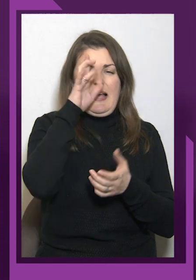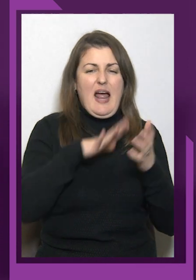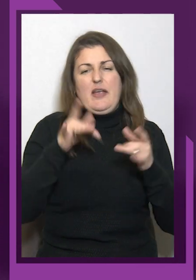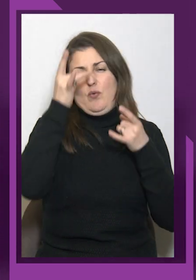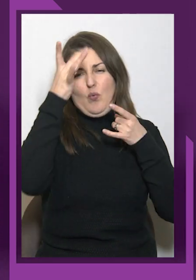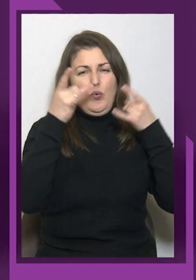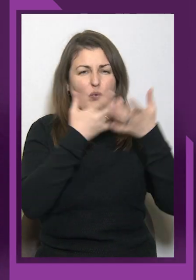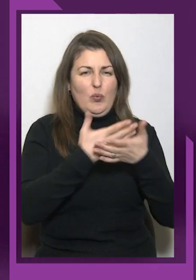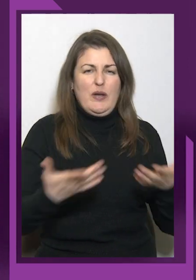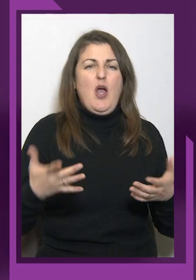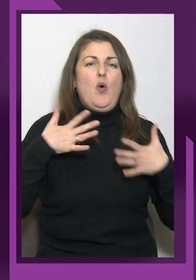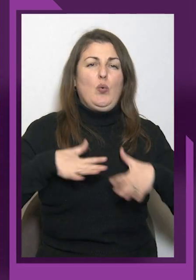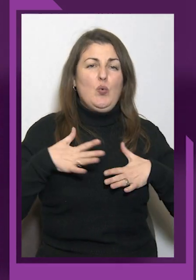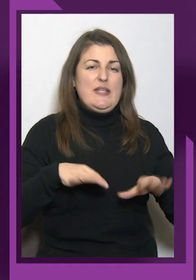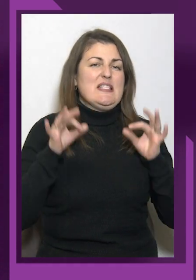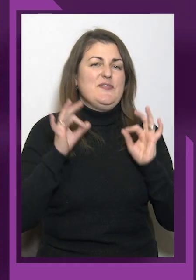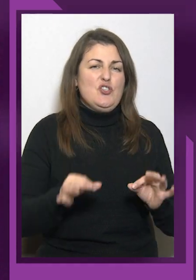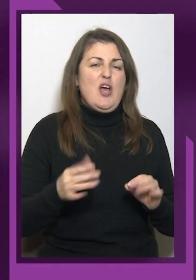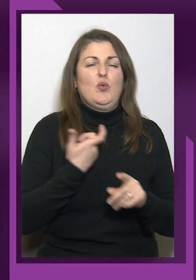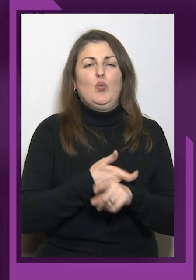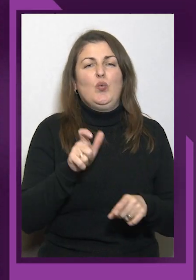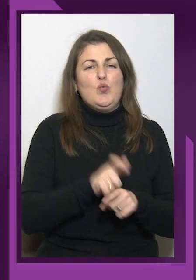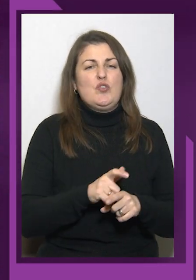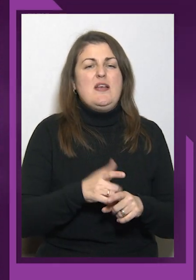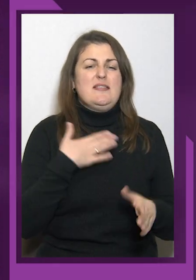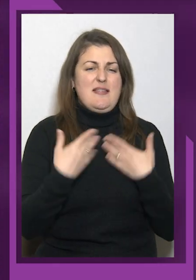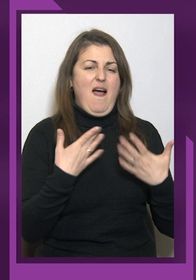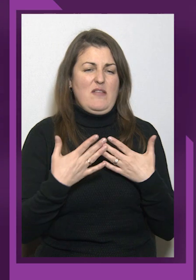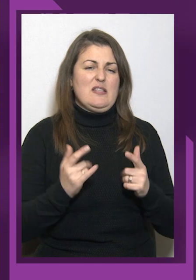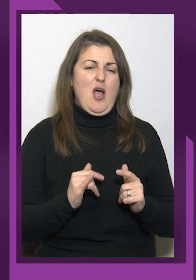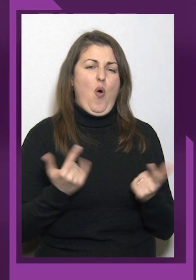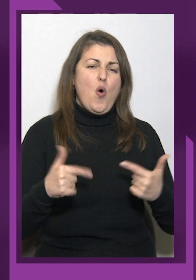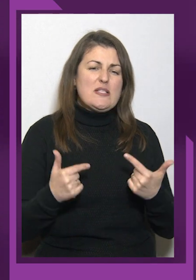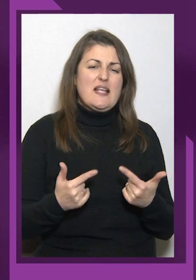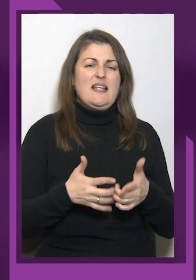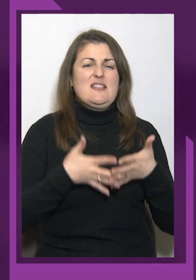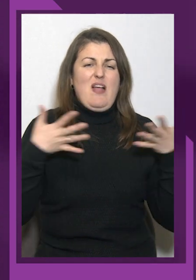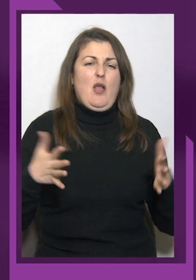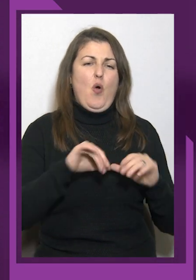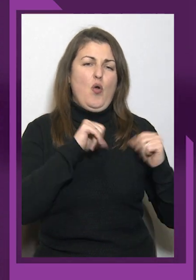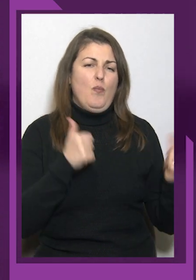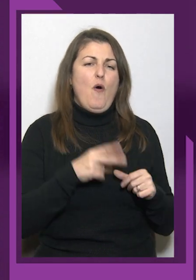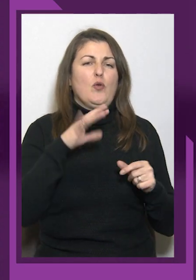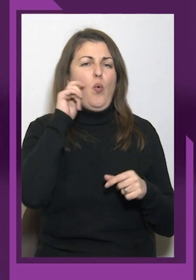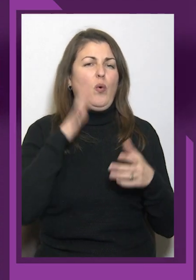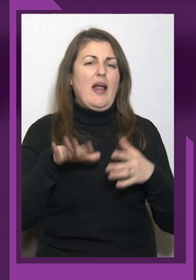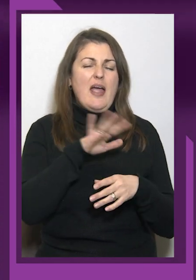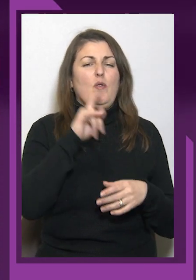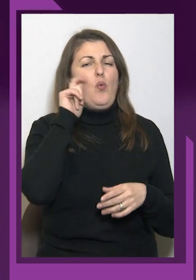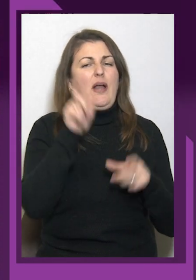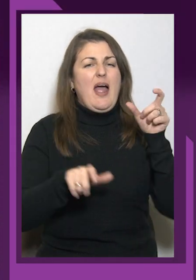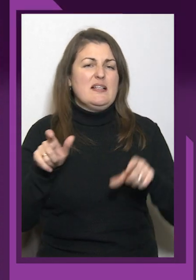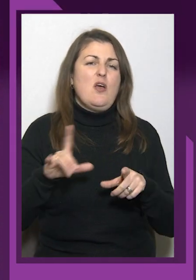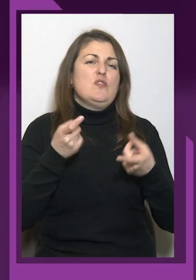ставиться гостинно із великою любов'ю до України, до українців, і у зв'язку із нашим великим горем, великою